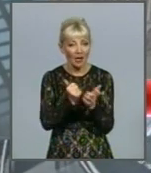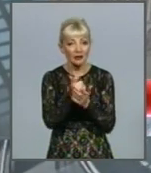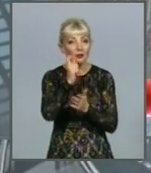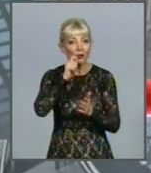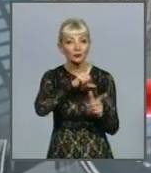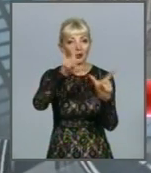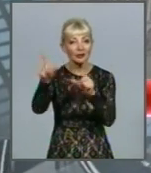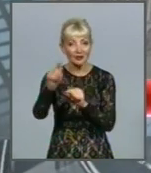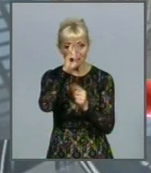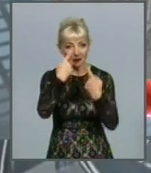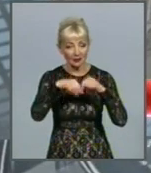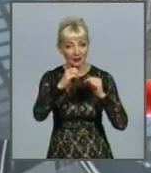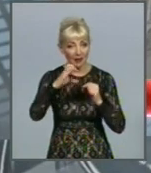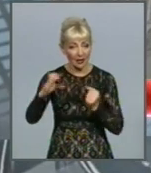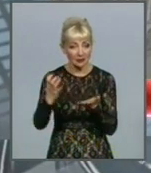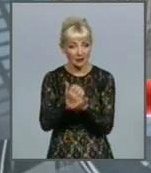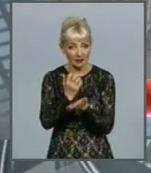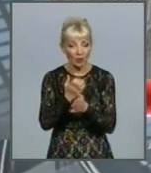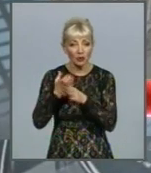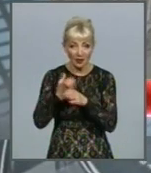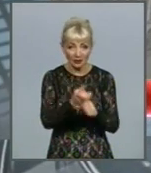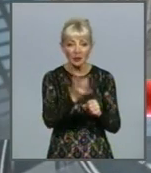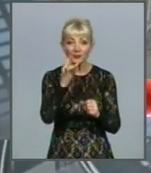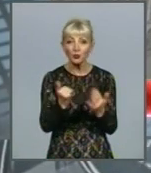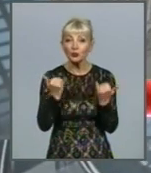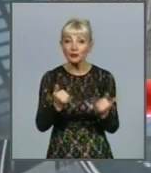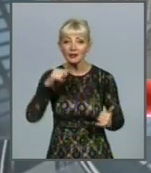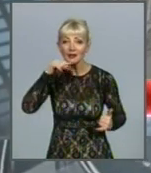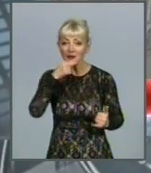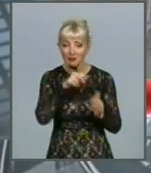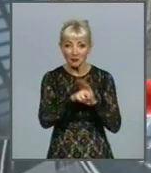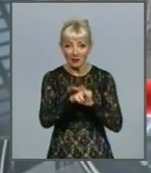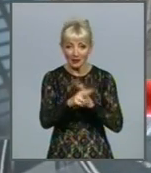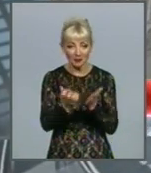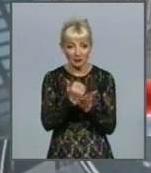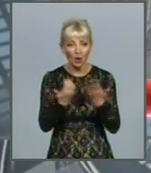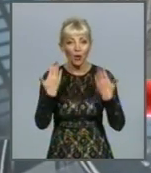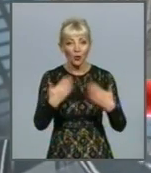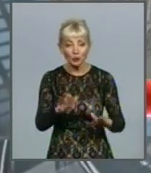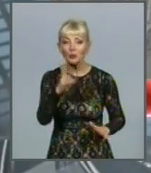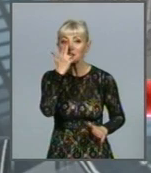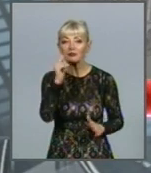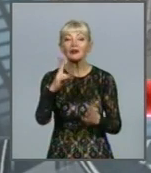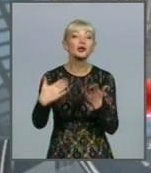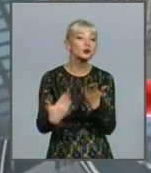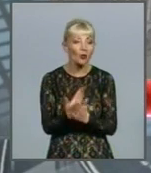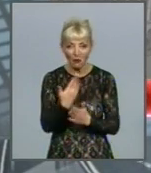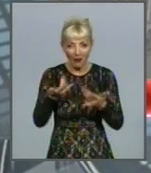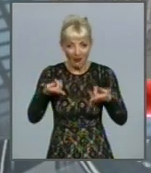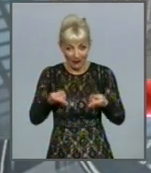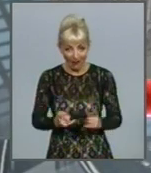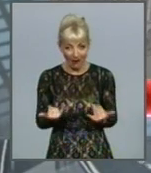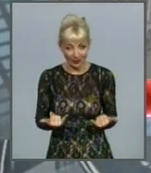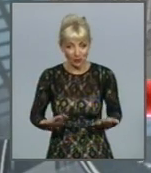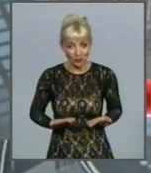їздила до країн ЄС, на заробітки скоротилася. Однак нині економічні мігранти-заробітчани вже пристосувалися до нової реальності і